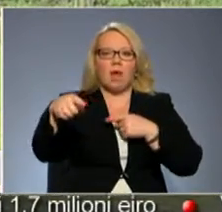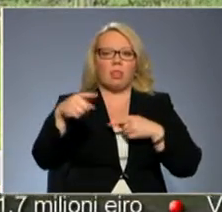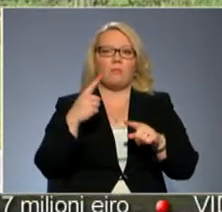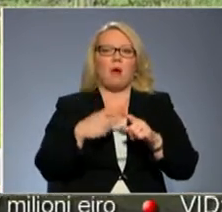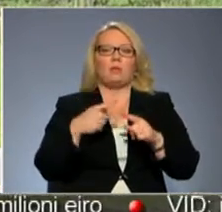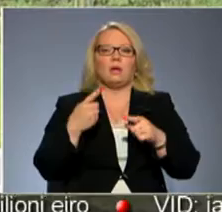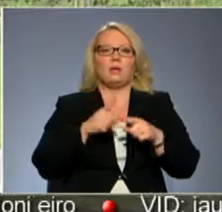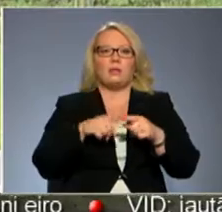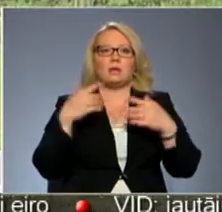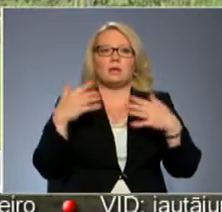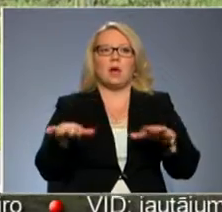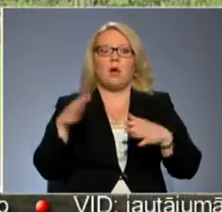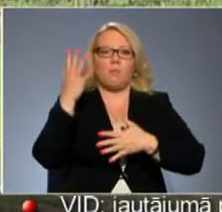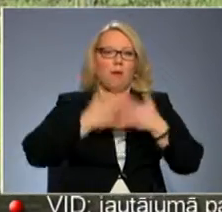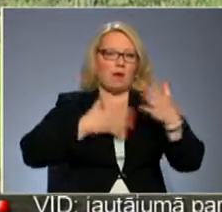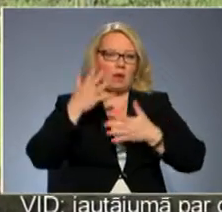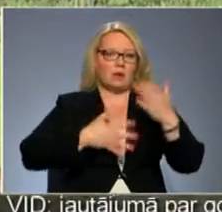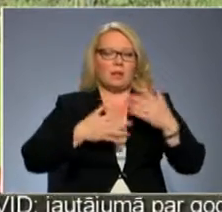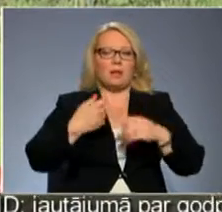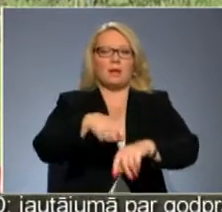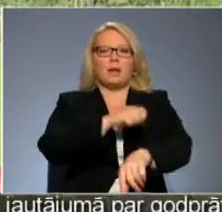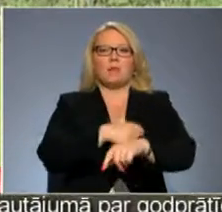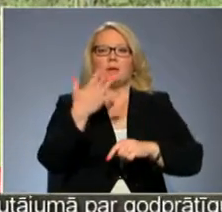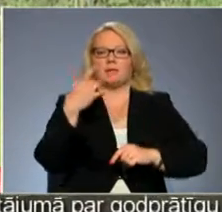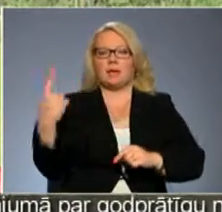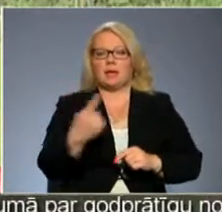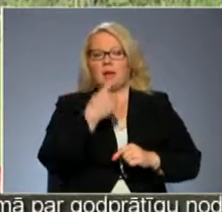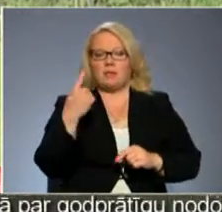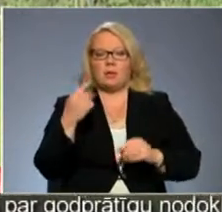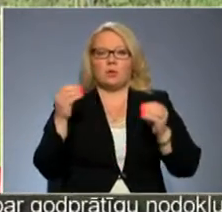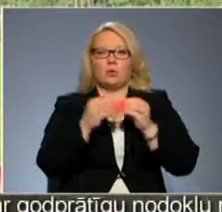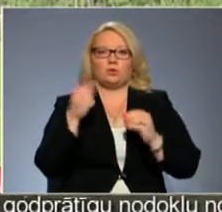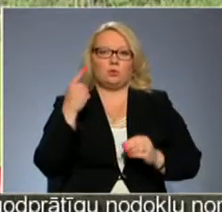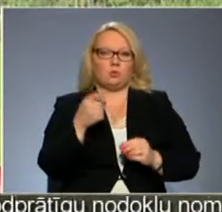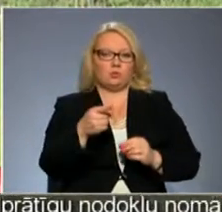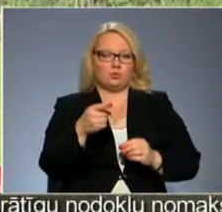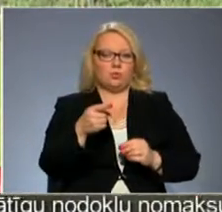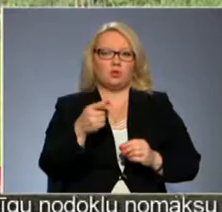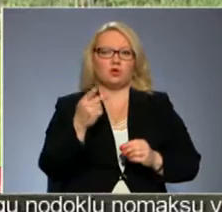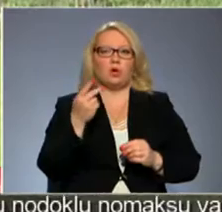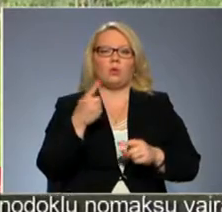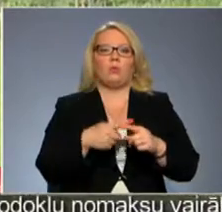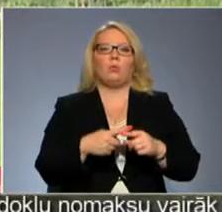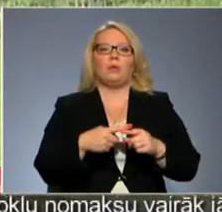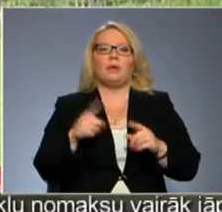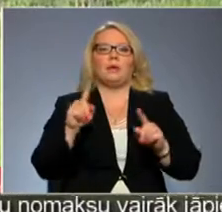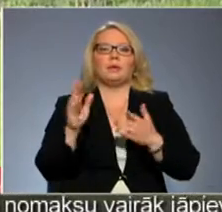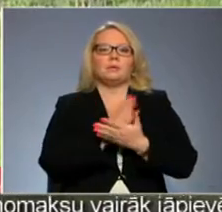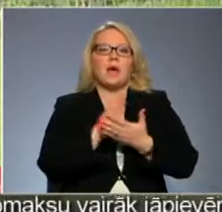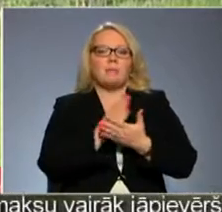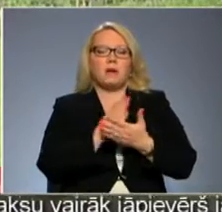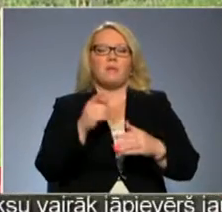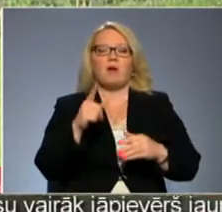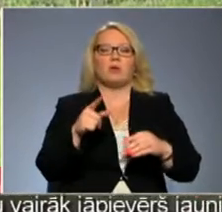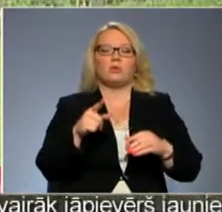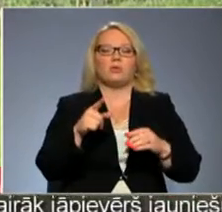Tad jau, ja mēs pārreķinam tos kilometrus, cik ir gadā, tie ir 10 tūkstoši. Ir starpība, ja tu brauc par